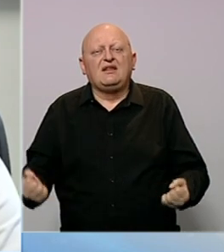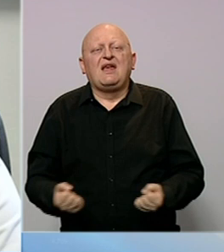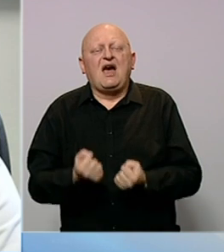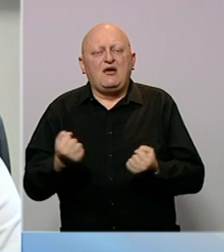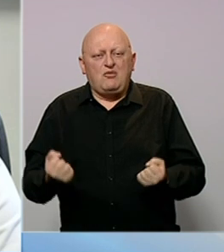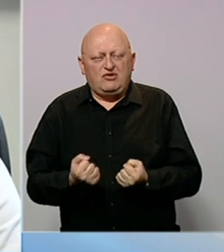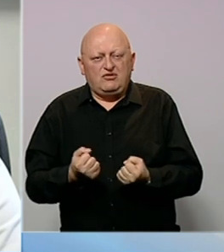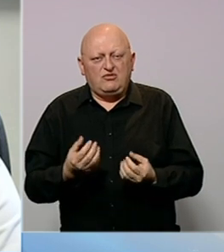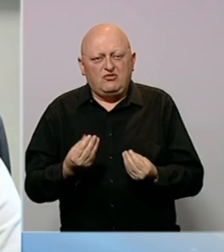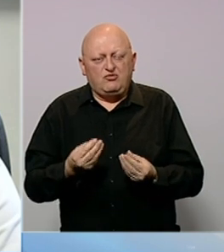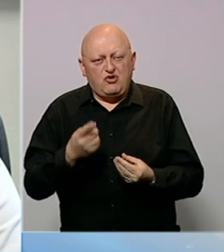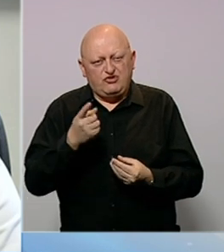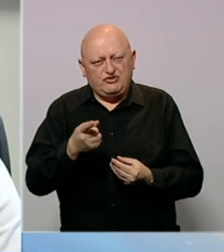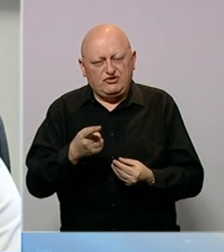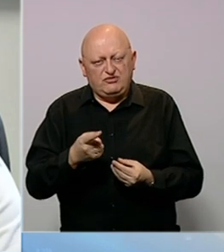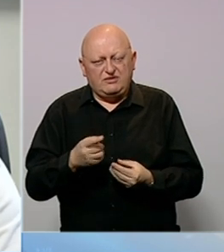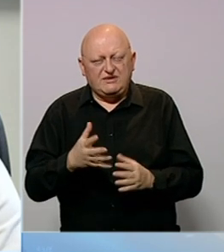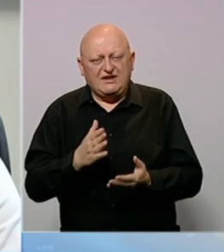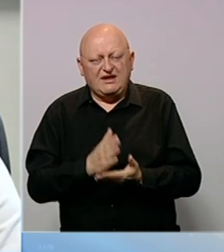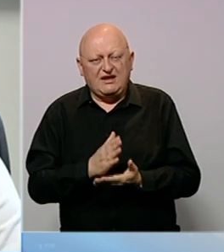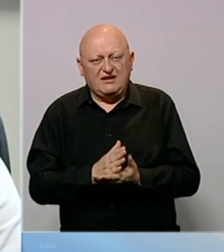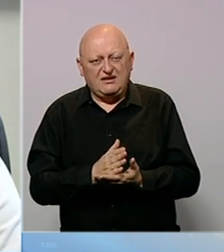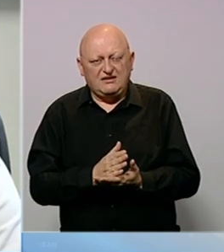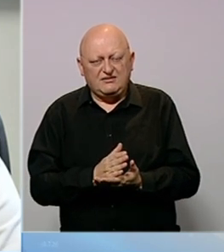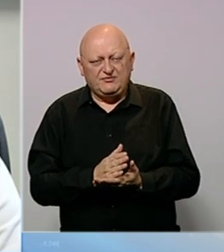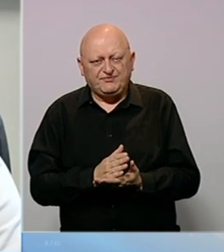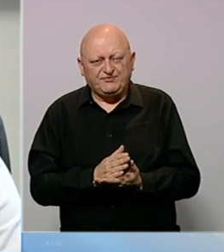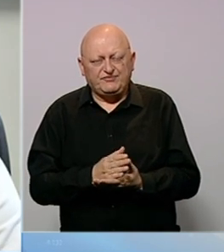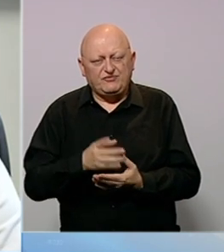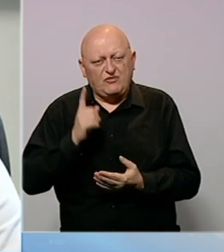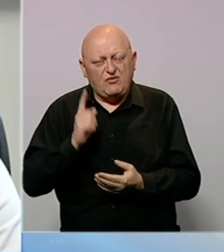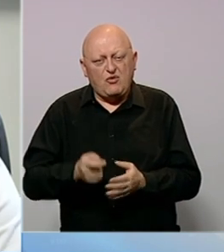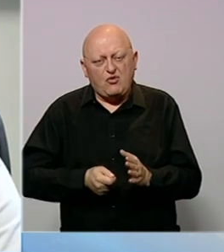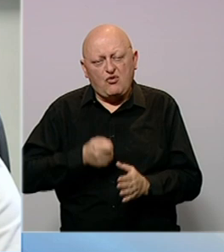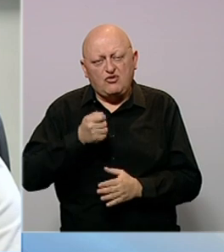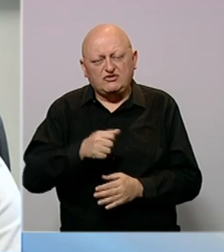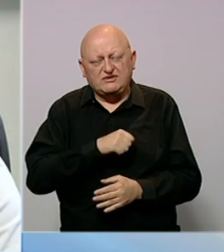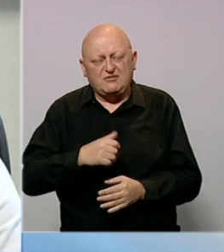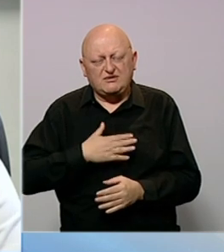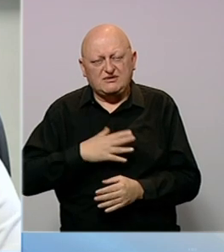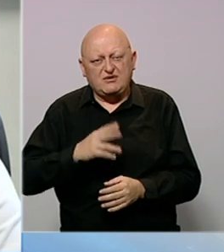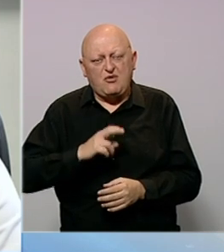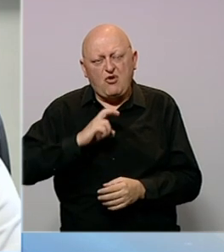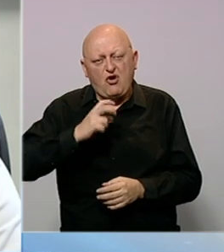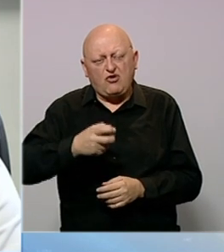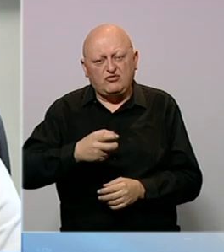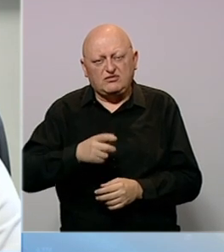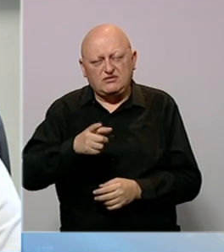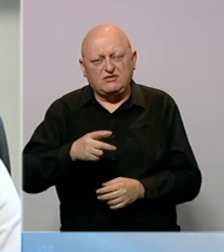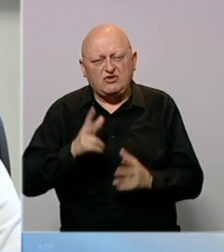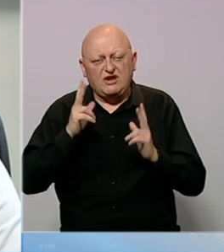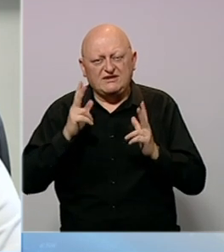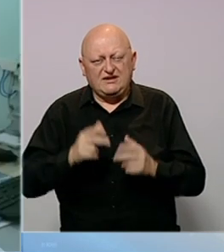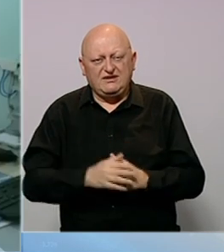i puno se tu na neki način mora uložiti samog sebe da bi mogli odgovoriti na tolike